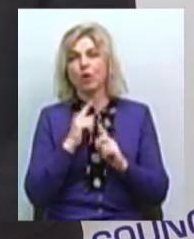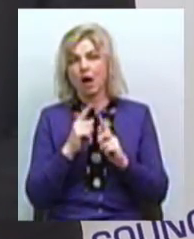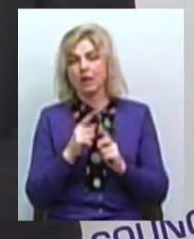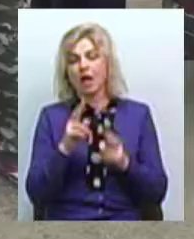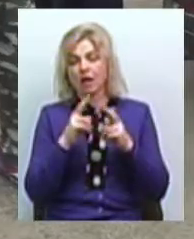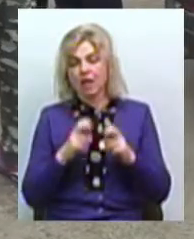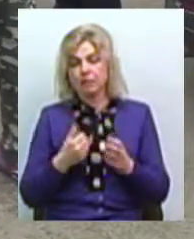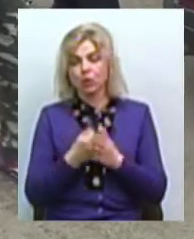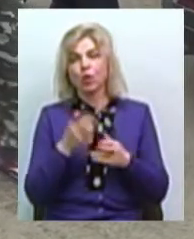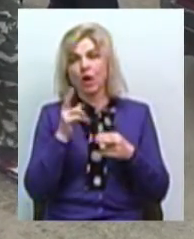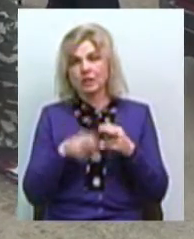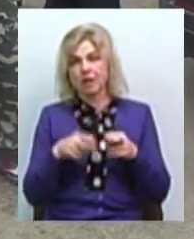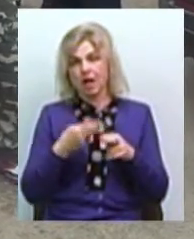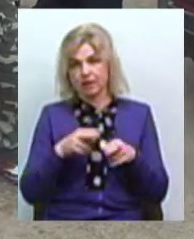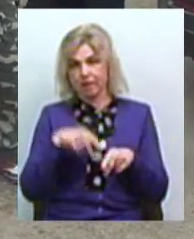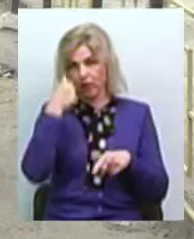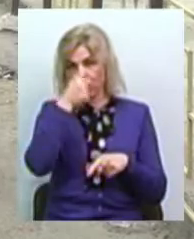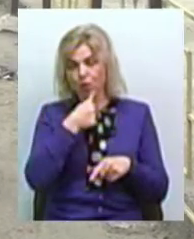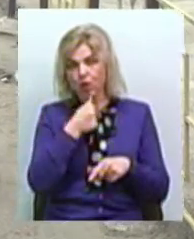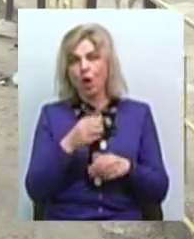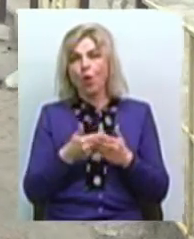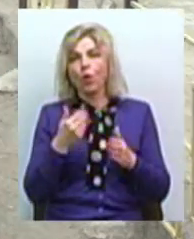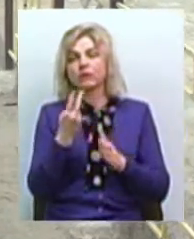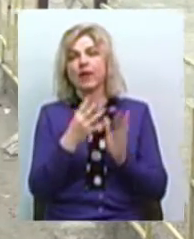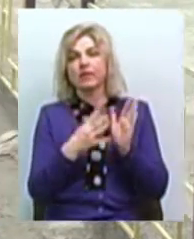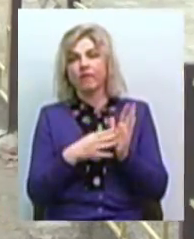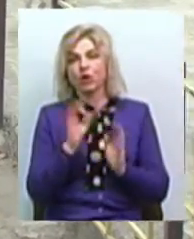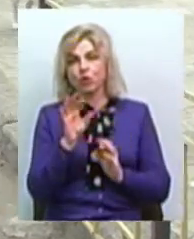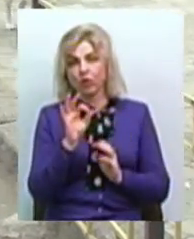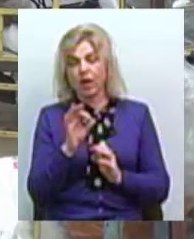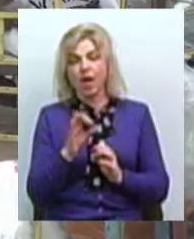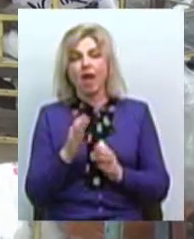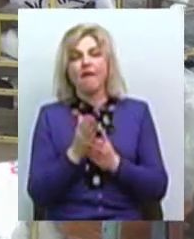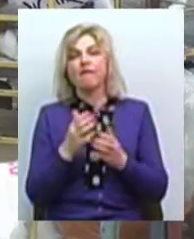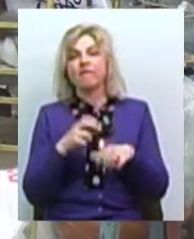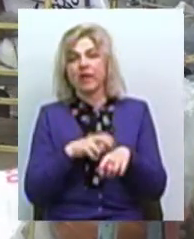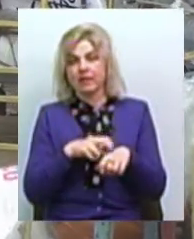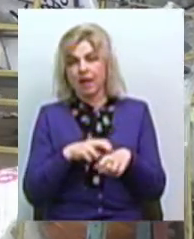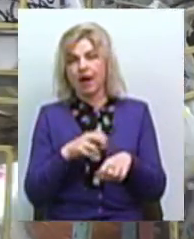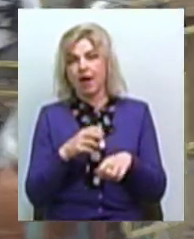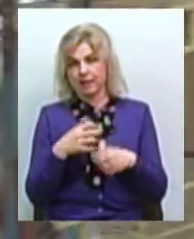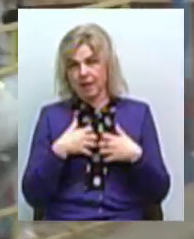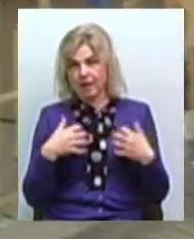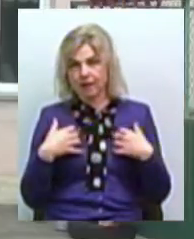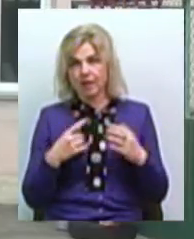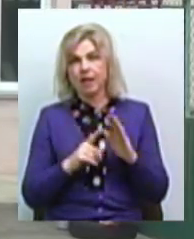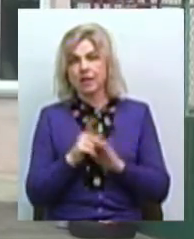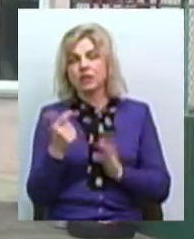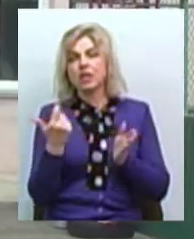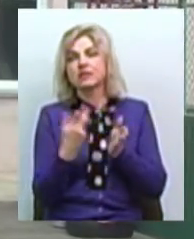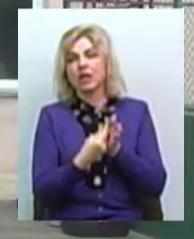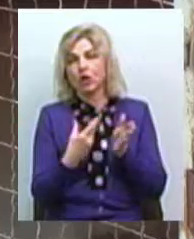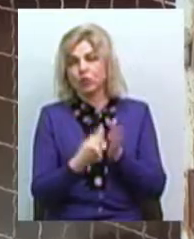поточного року. Нагадаємо, в Миколаєві 29 жовтня ветеринари товариства з обмеженою відповідальністю «Чотири лапи» розпочали стерилізувати